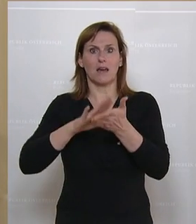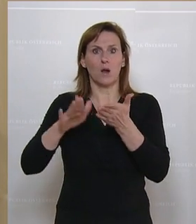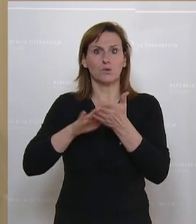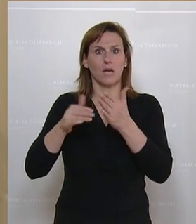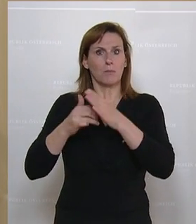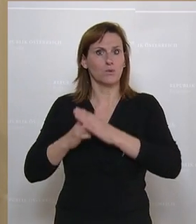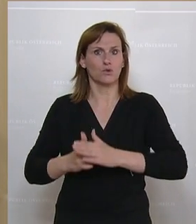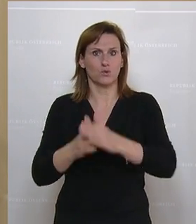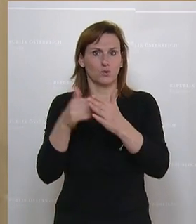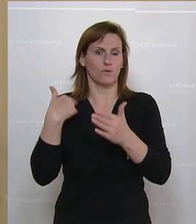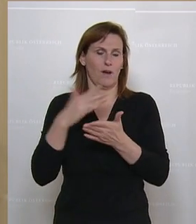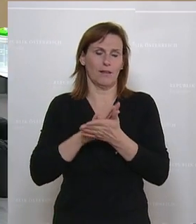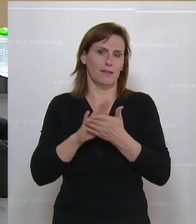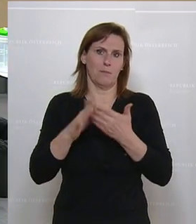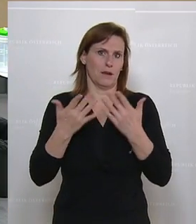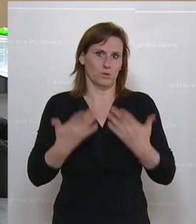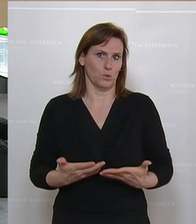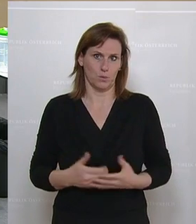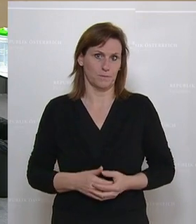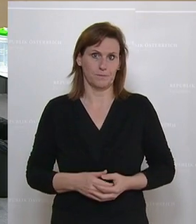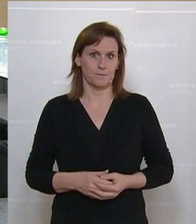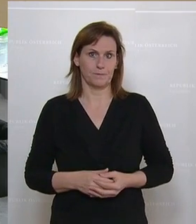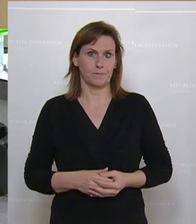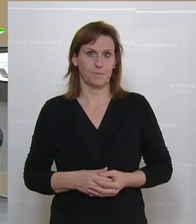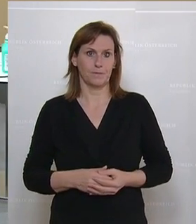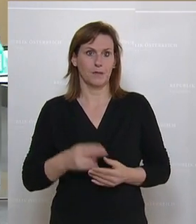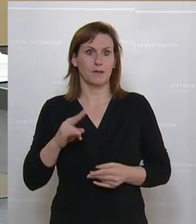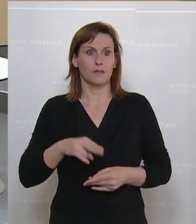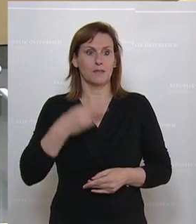geben und hat es auch nicht gegeben. Die nächste Frage stellt da.